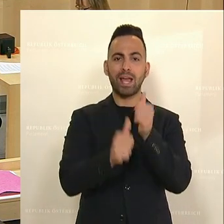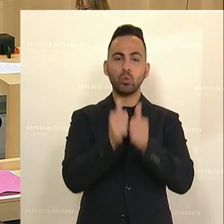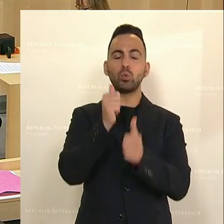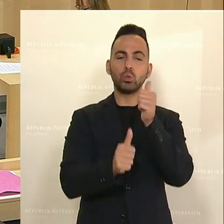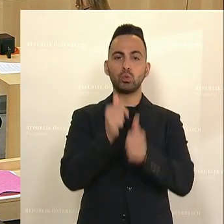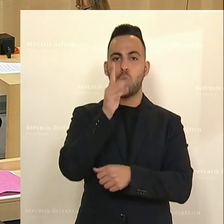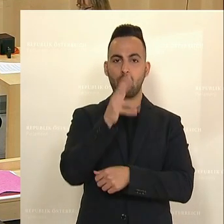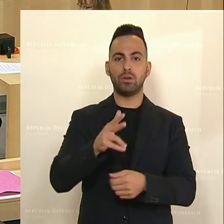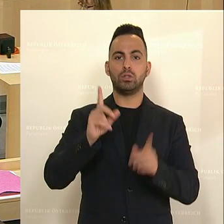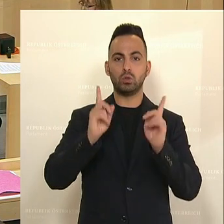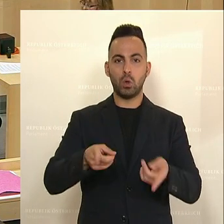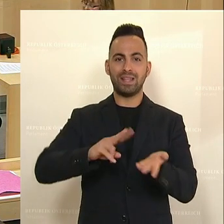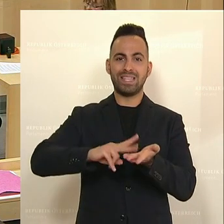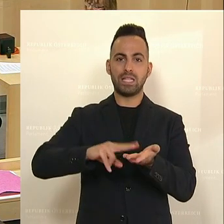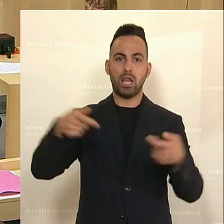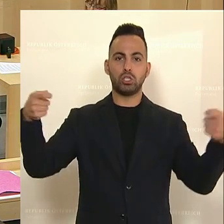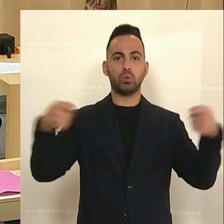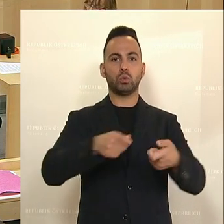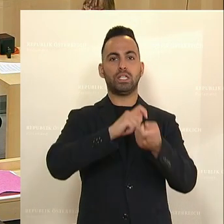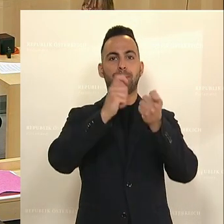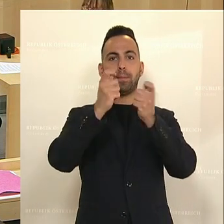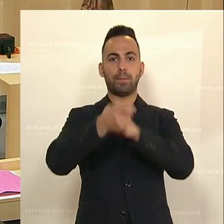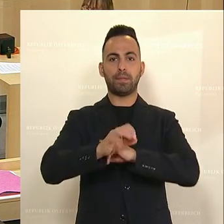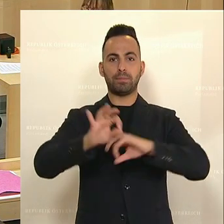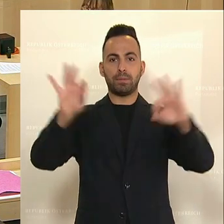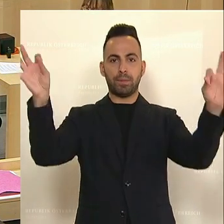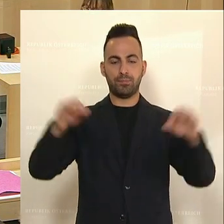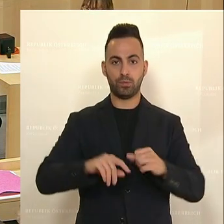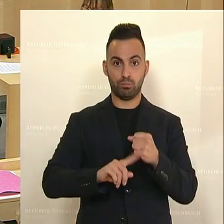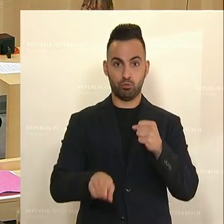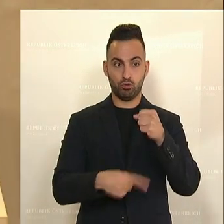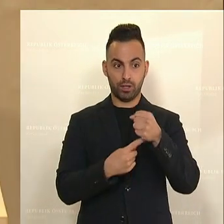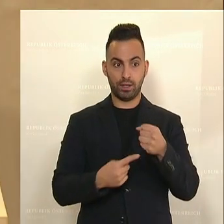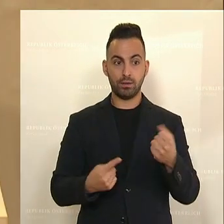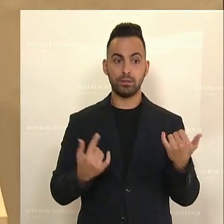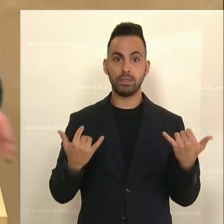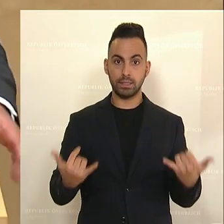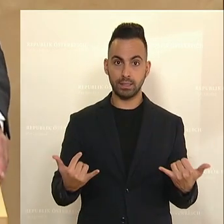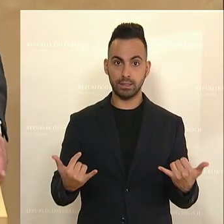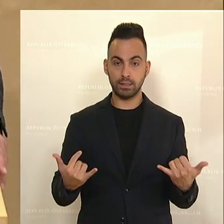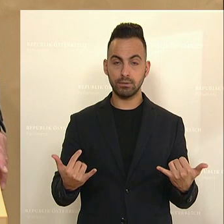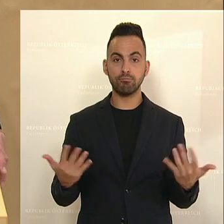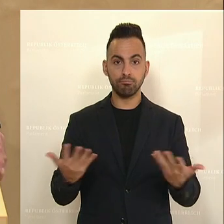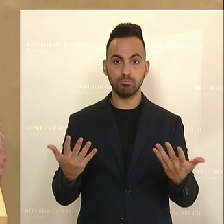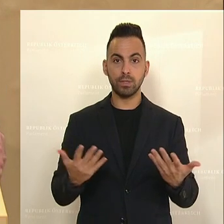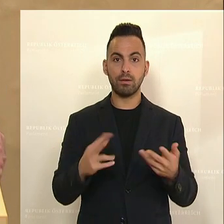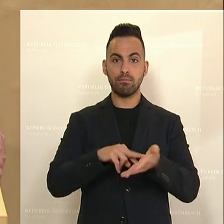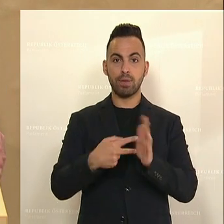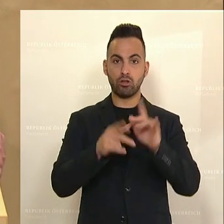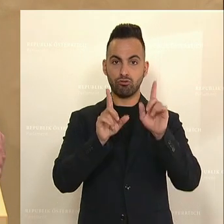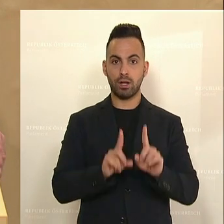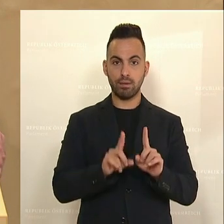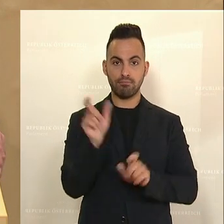Digitalisierung investieren müssen. Das Budget ist geprägt von den Planstellen. Im